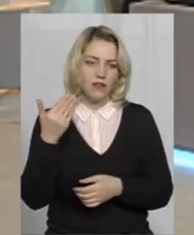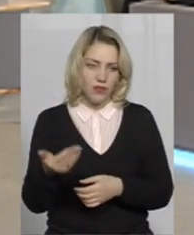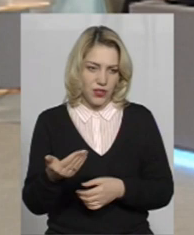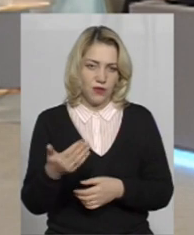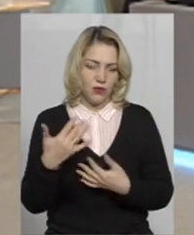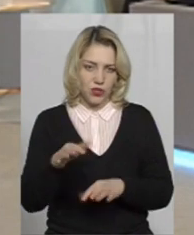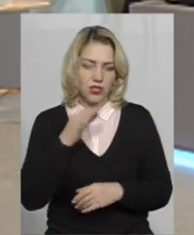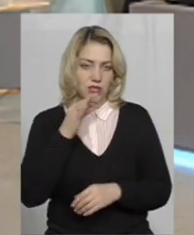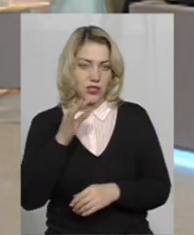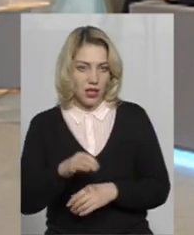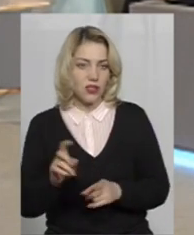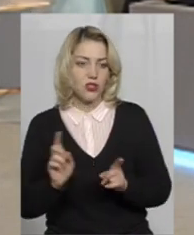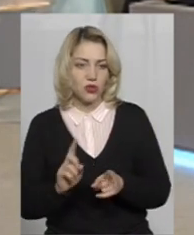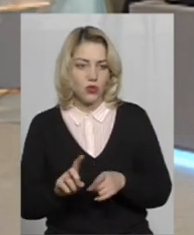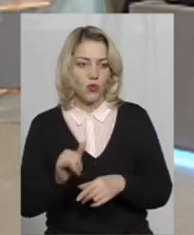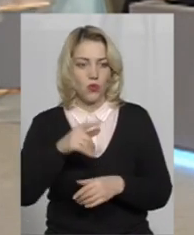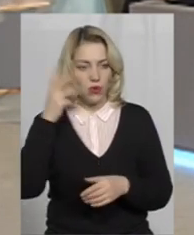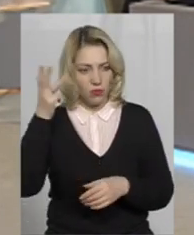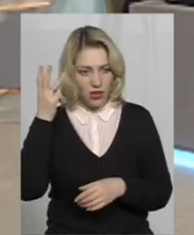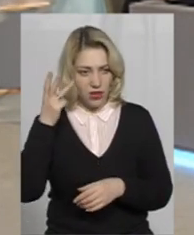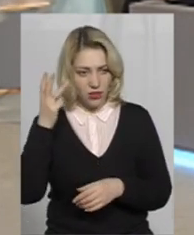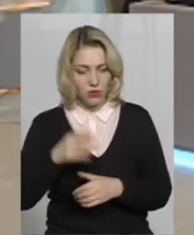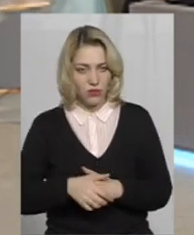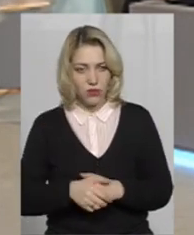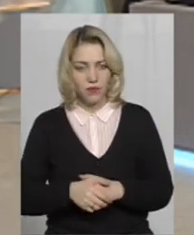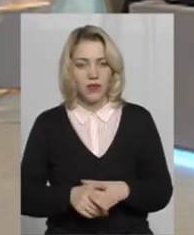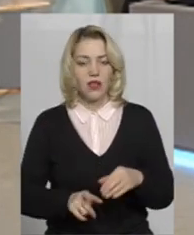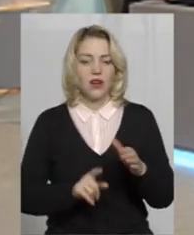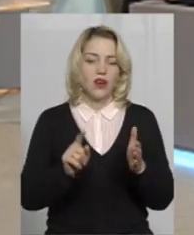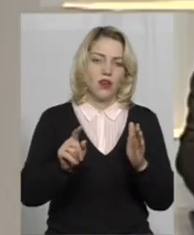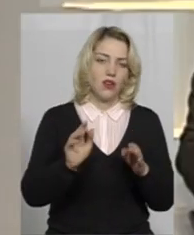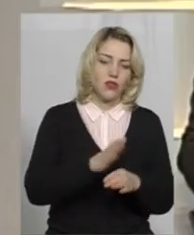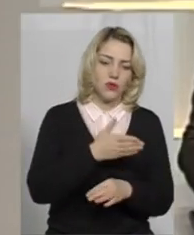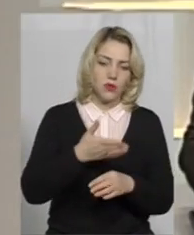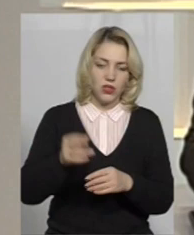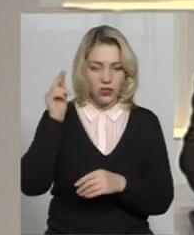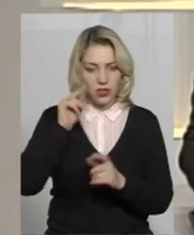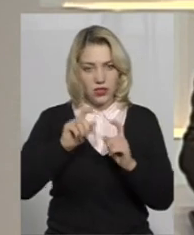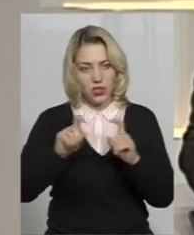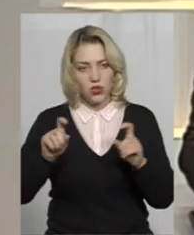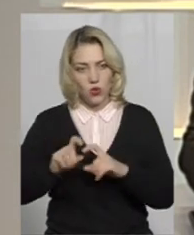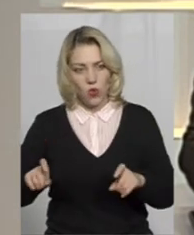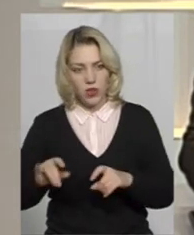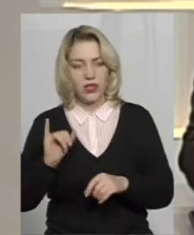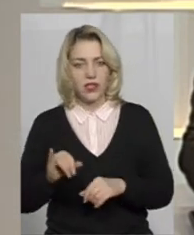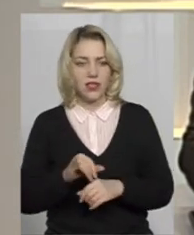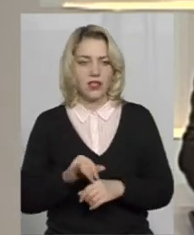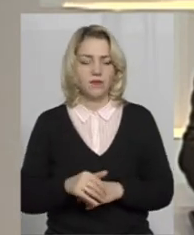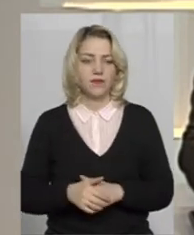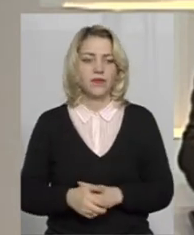сказали, що у Хмельницькому розподілені школи і